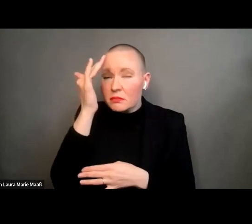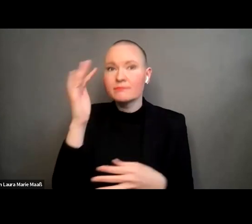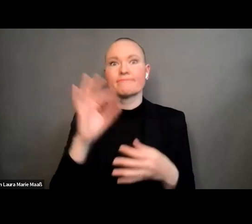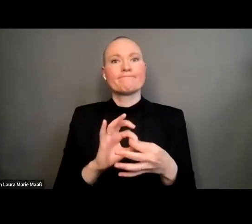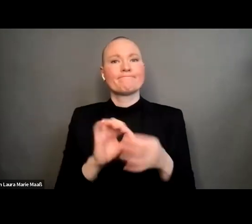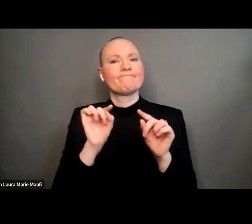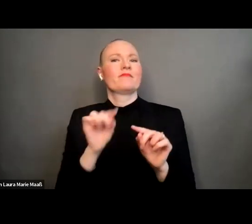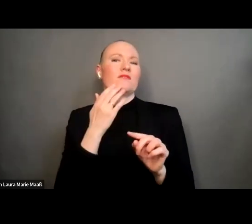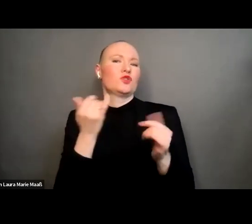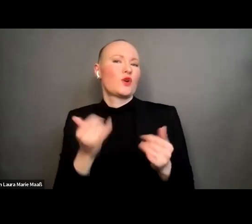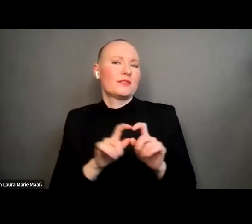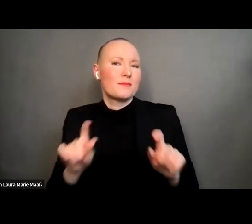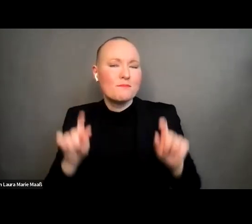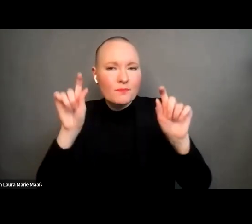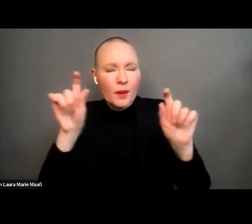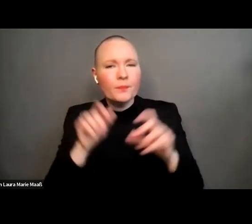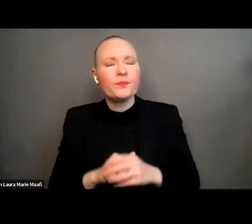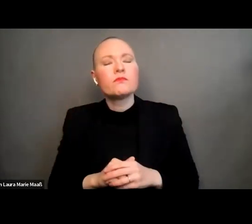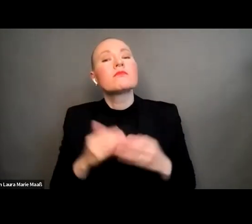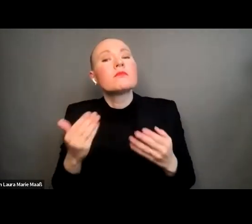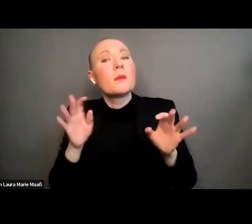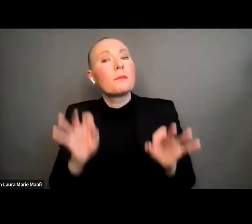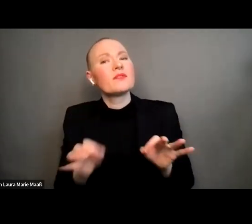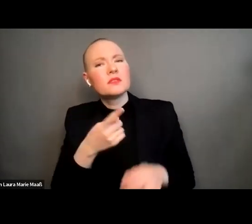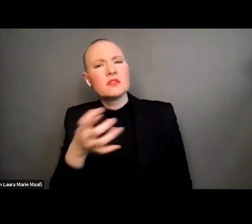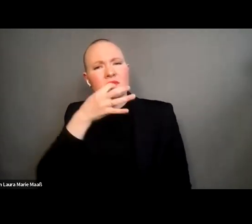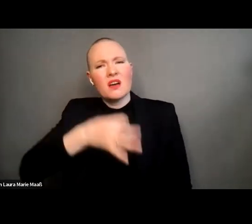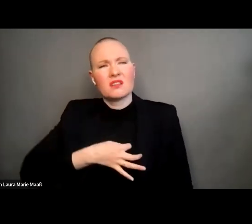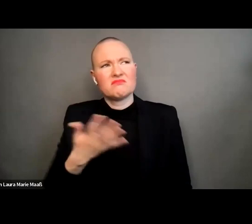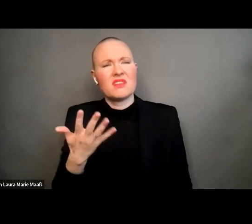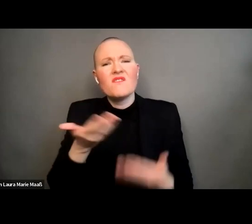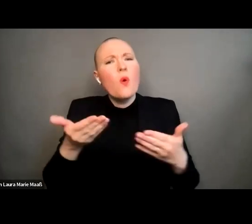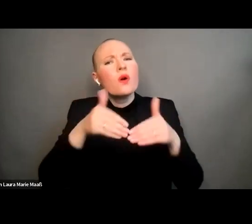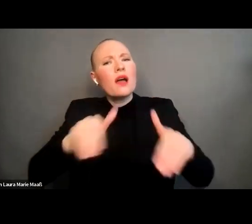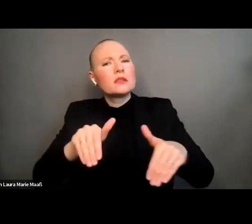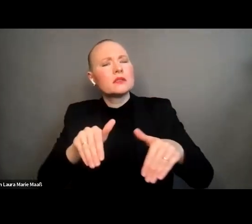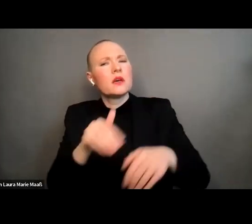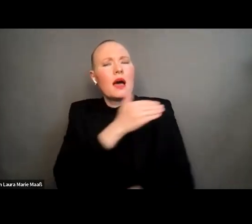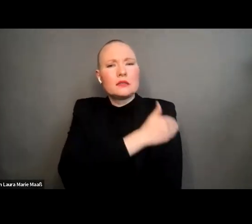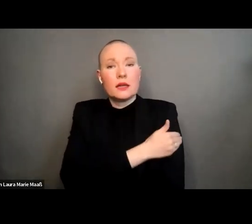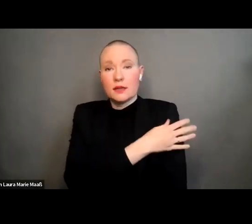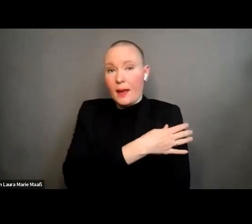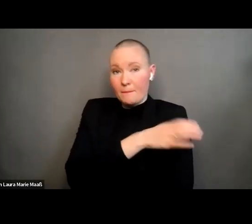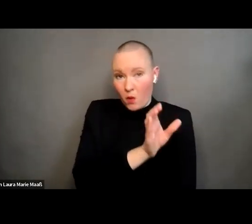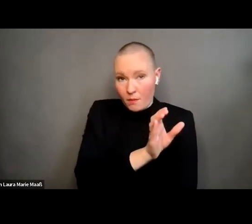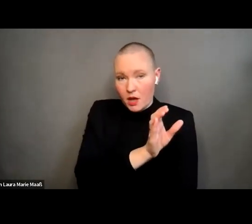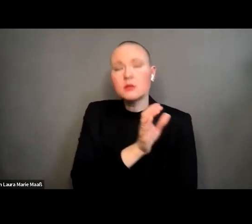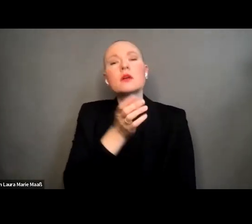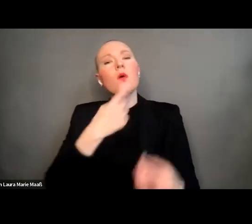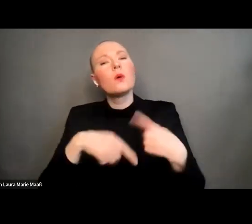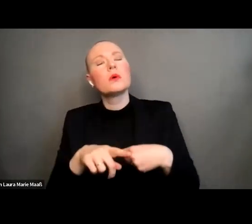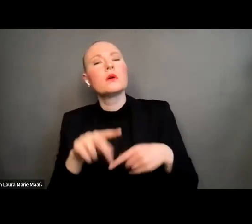fragt wo liegen eigentlich die grenzen zwischen empowerment und politische einflussnahme